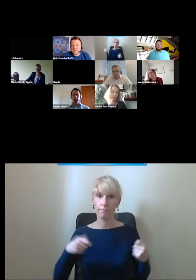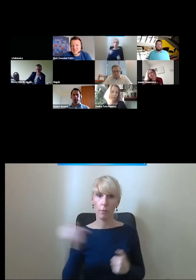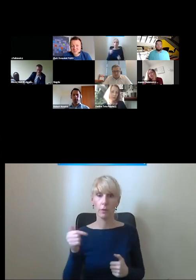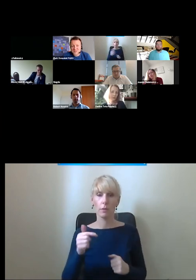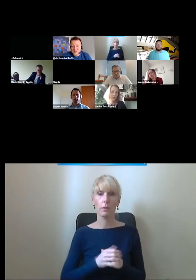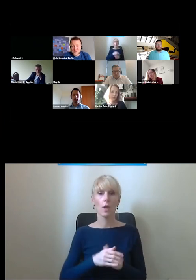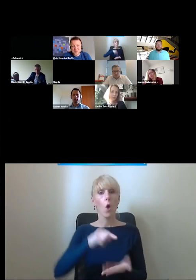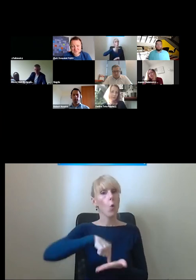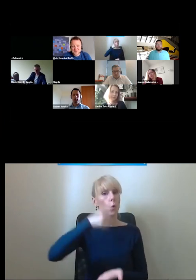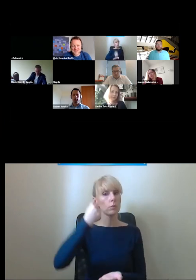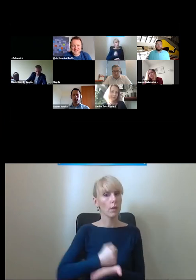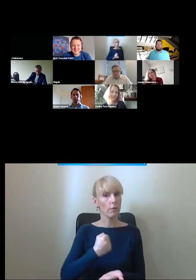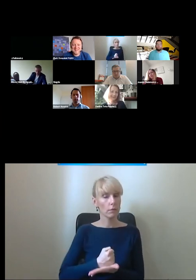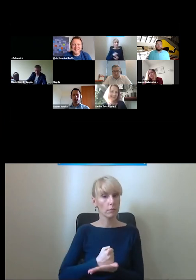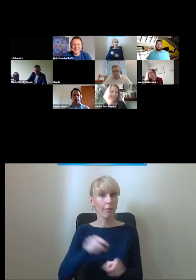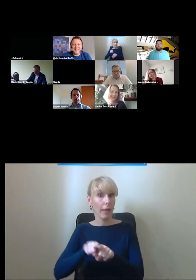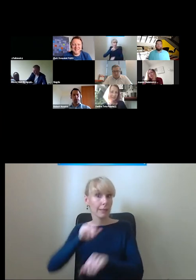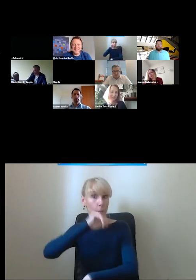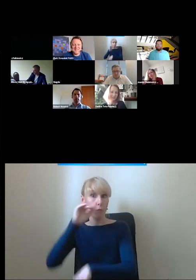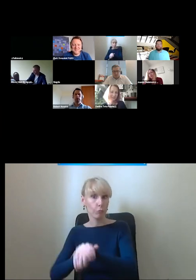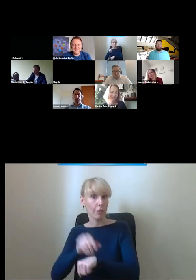ustawodawca też się okazuje ze mną zgadza